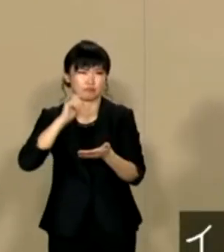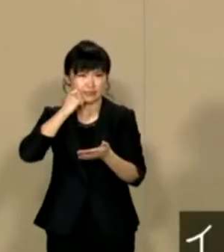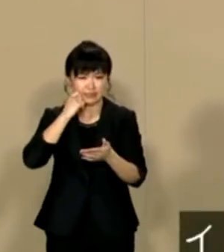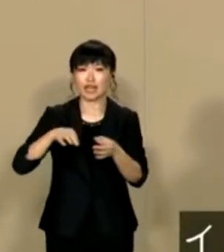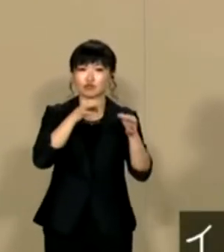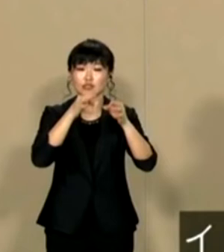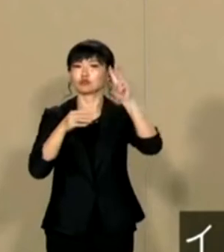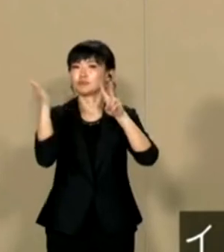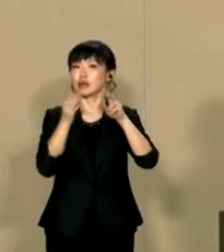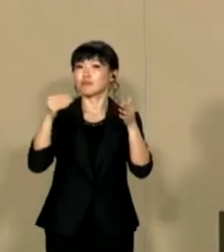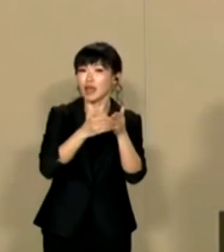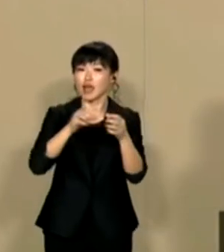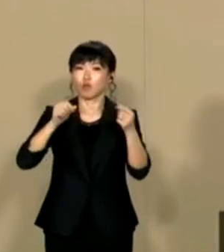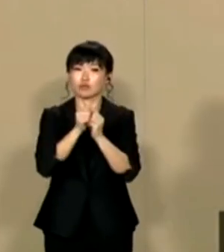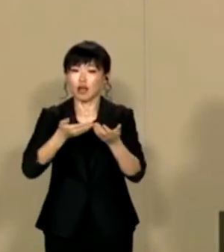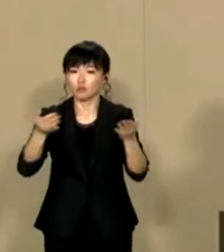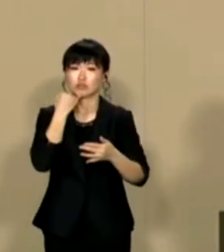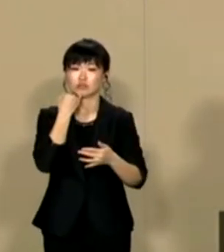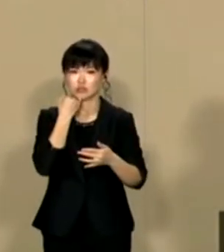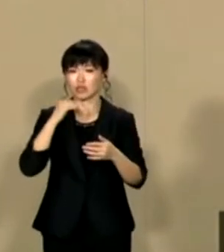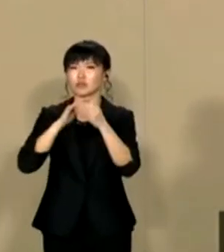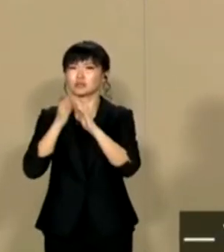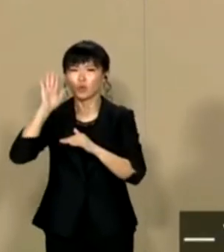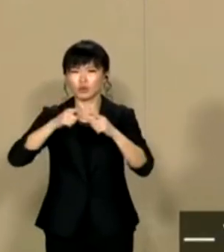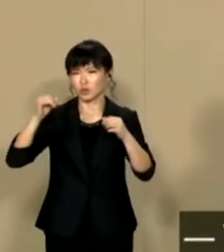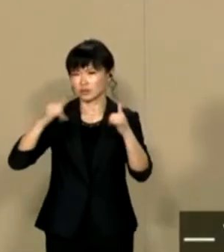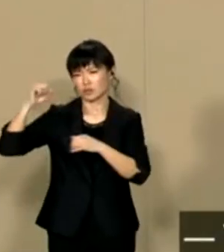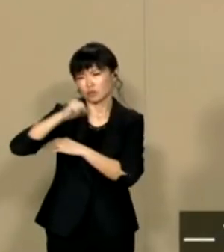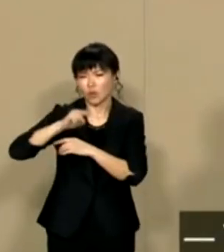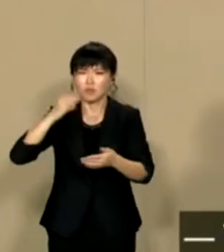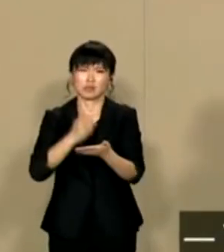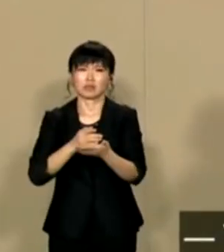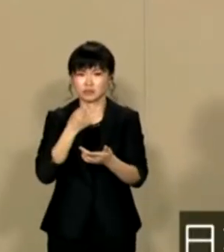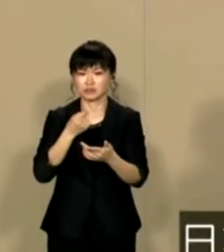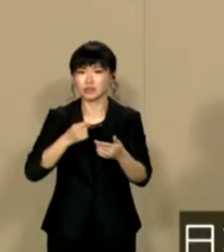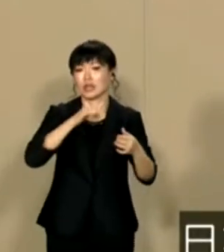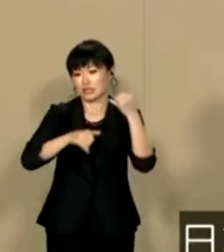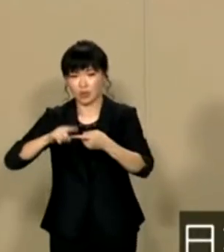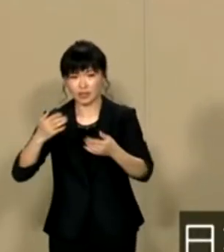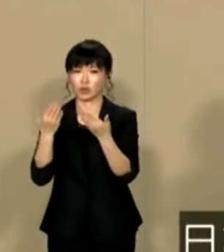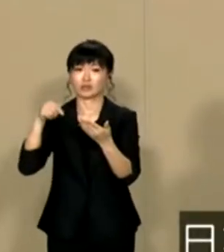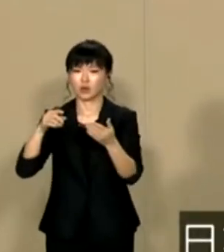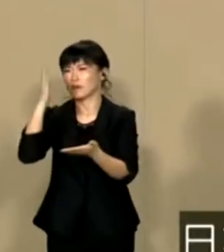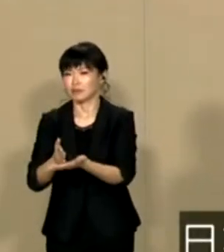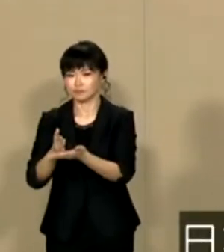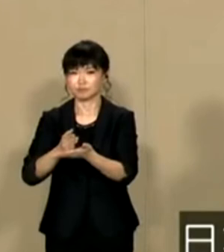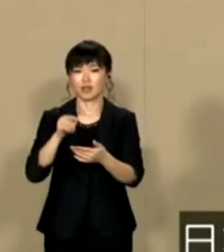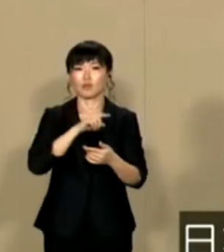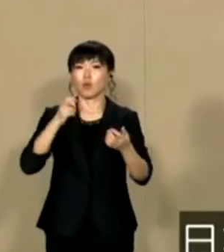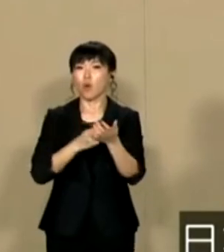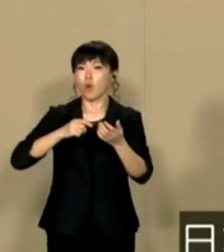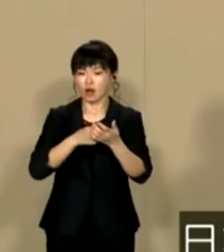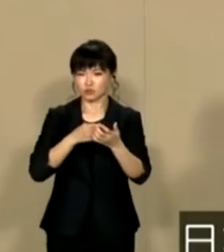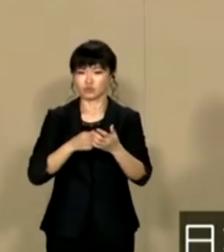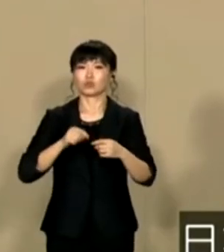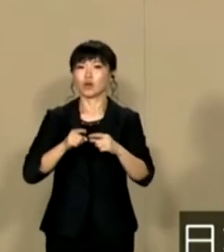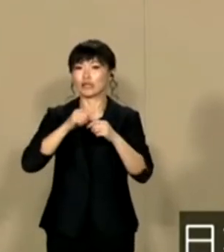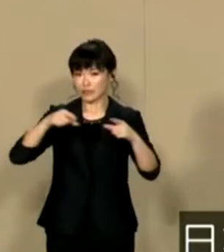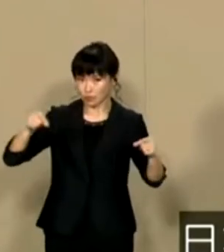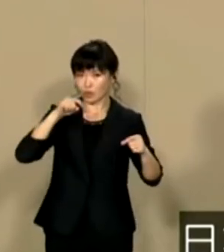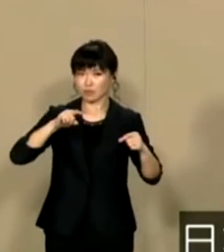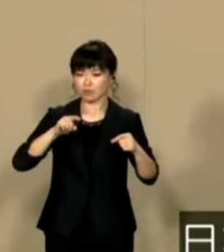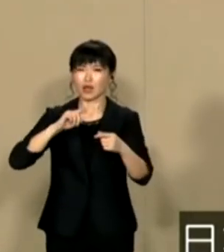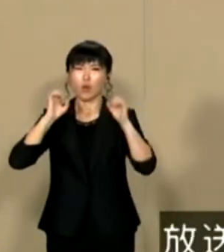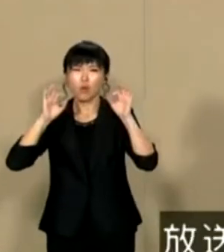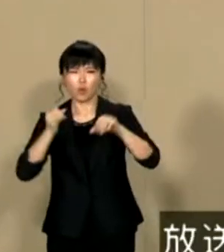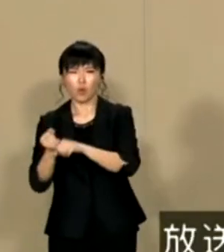インフレ率2%まで爆発発発行しても問題なし日本人を不抜けにした戦後体制を打破一時資料や知事に基づない教科書を排除日本人ら時公判の挑戦総連を非合化する日本や中英を貶